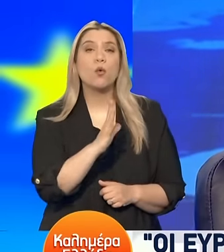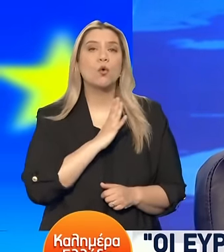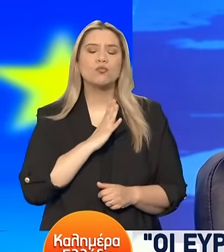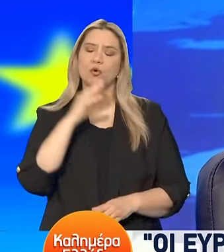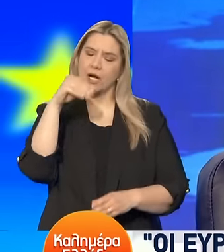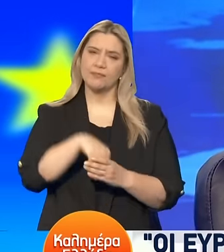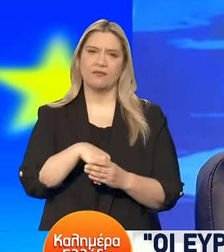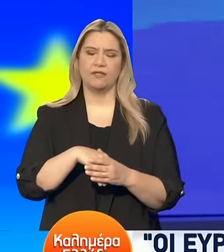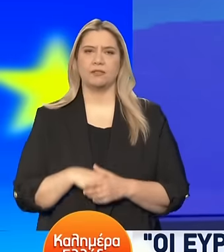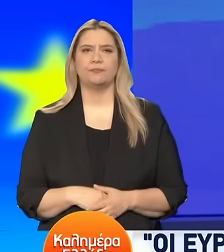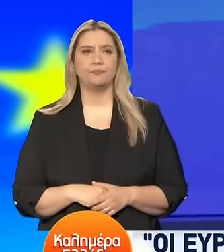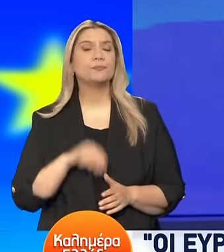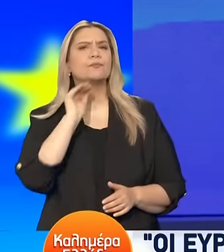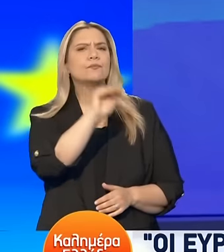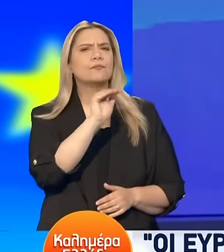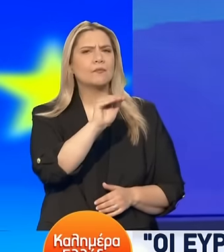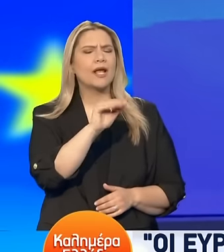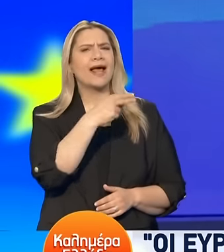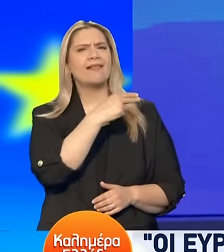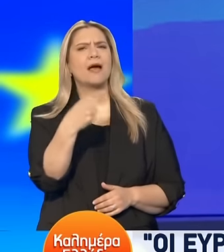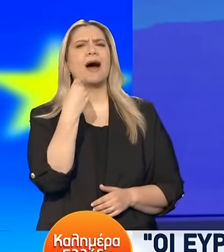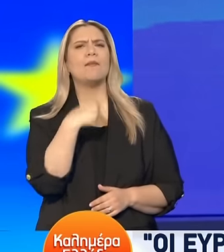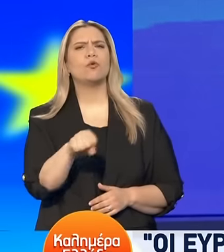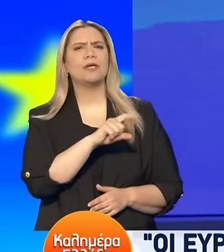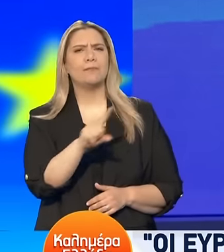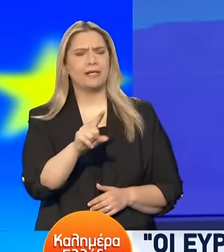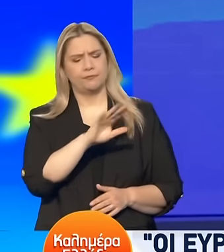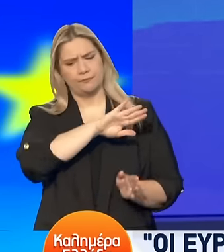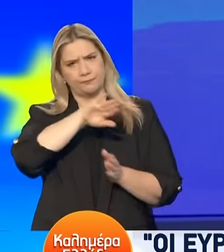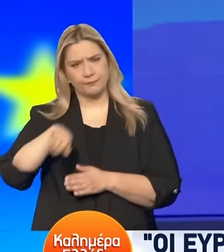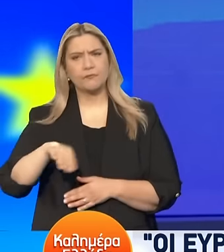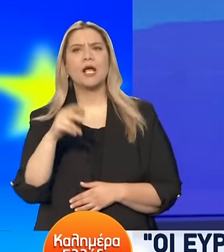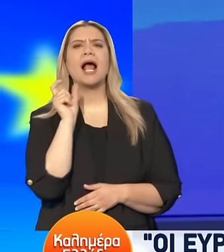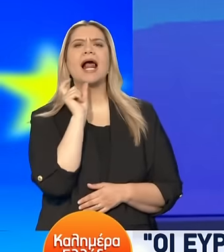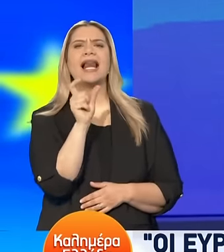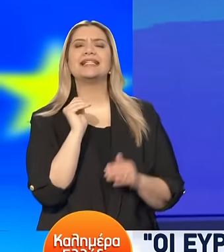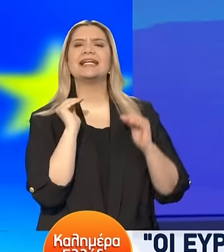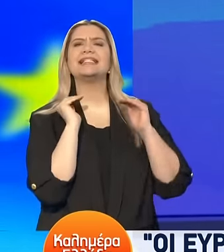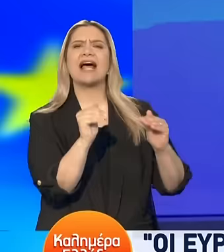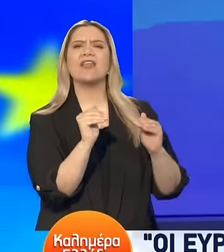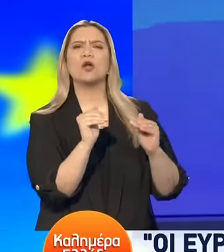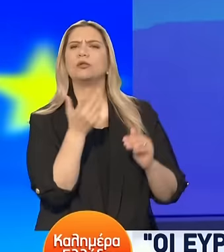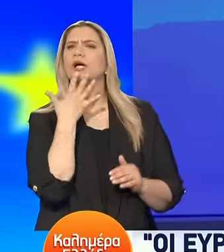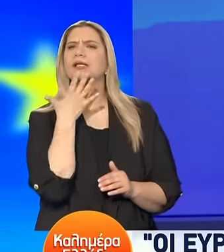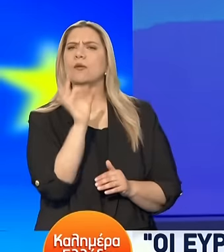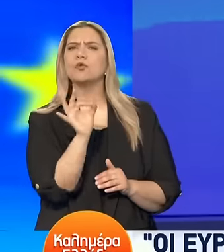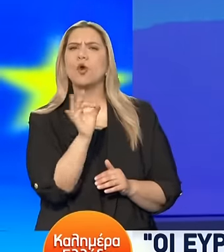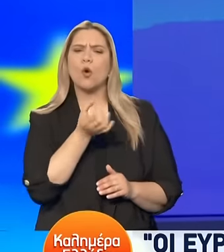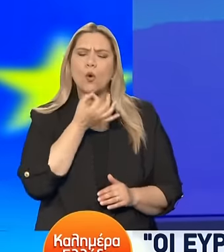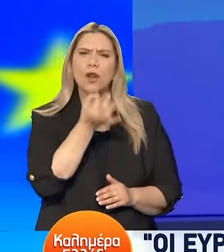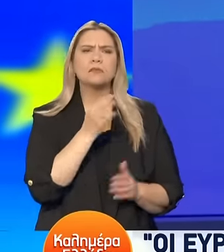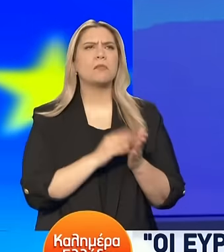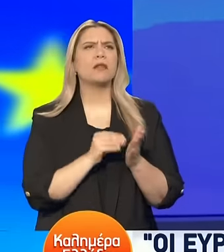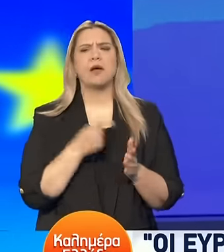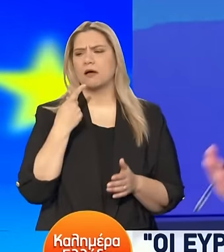πάμε κύριε Πρόεδρο στο κομμάτι της αποχής. Απλώς τη λέξη σταθερότητα. Γιατί επιλέξατε να τη χρησιμοποιείτε. Θέλω να πω πριν από ούτε ένα